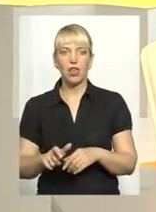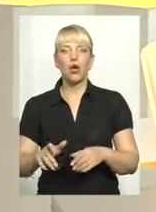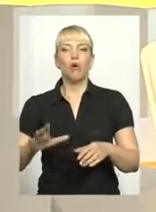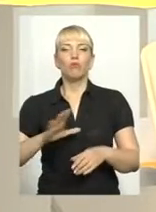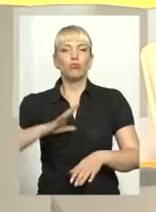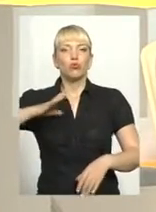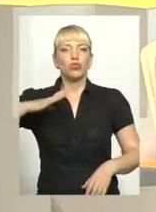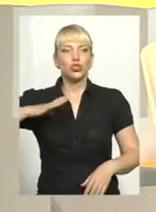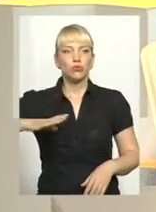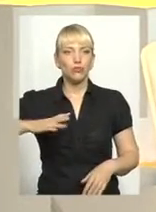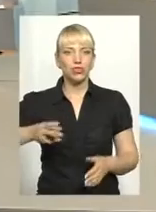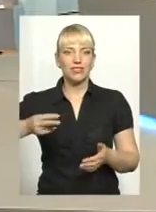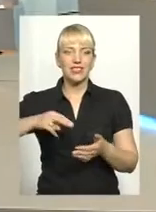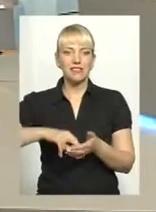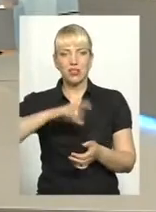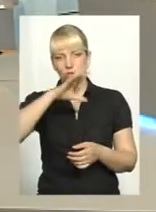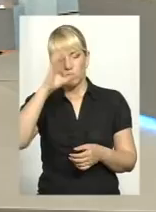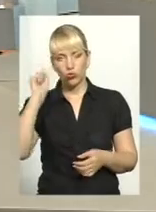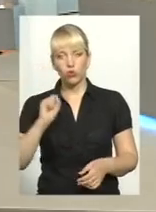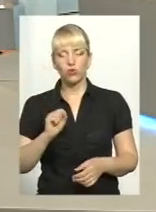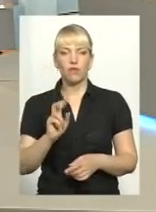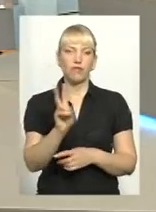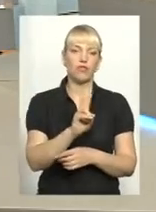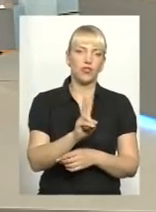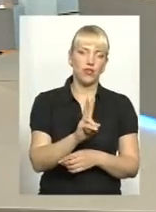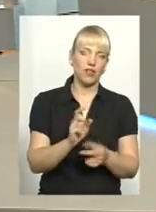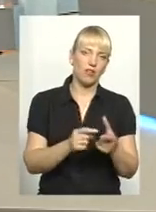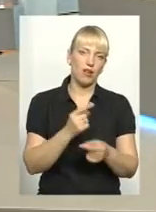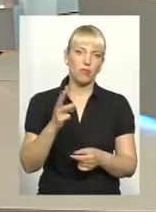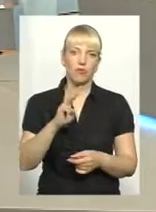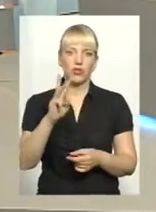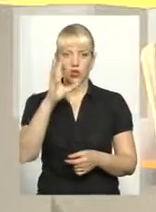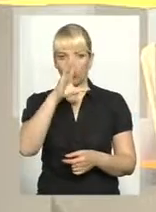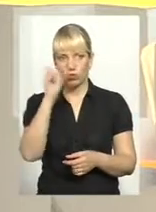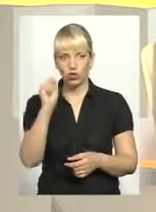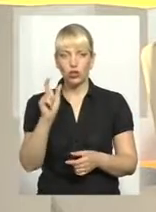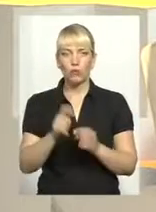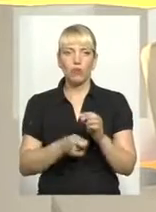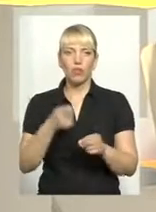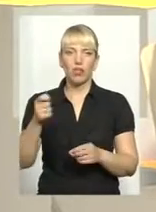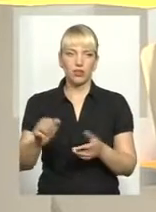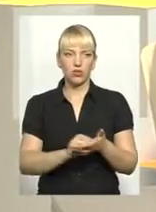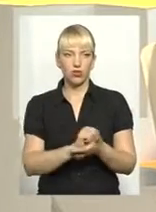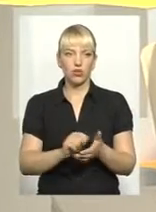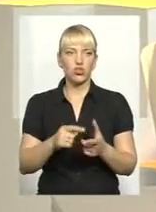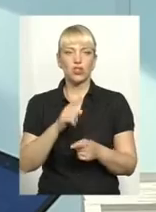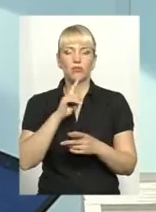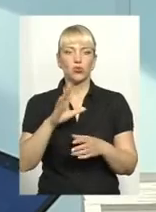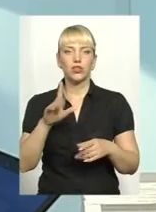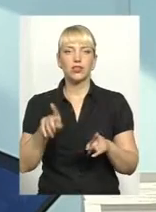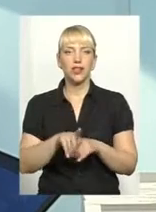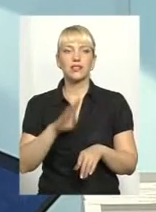змушені вставати там серед ночі, у другій, третій годині ночі, або подати документи. Чи не стане так з нашими деклараціями?